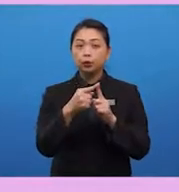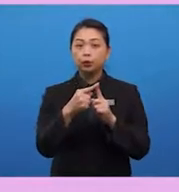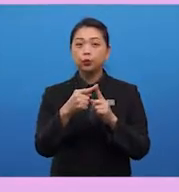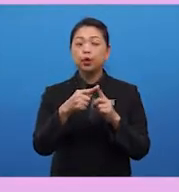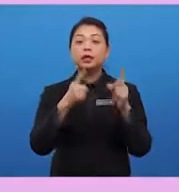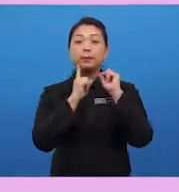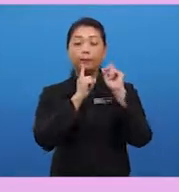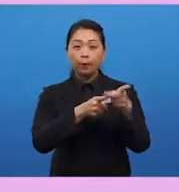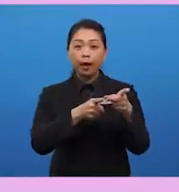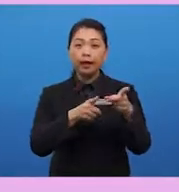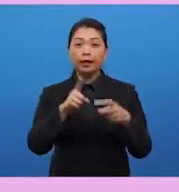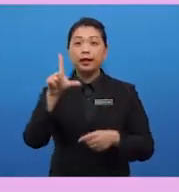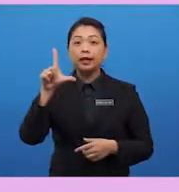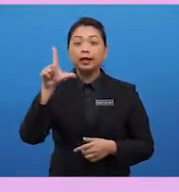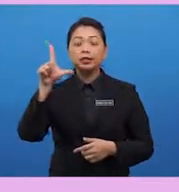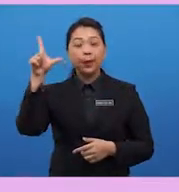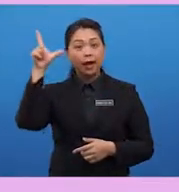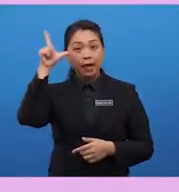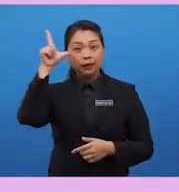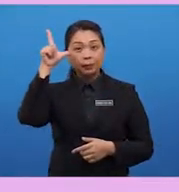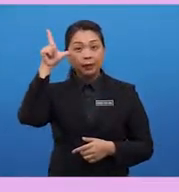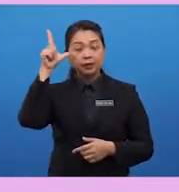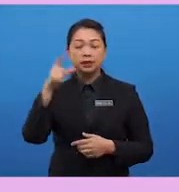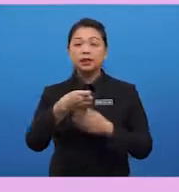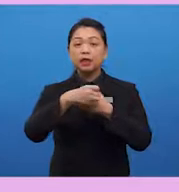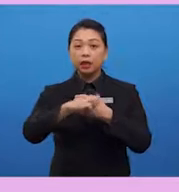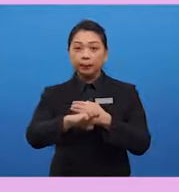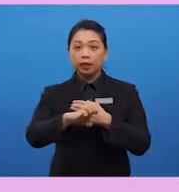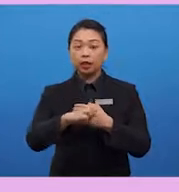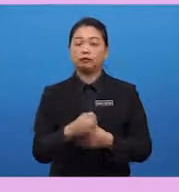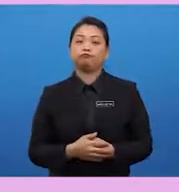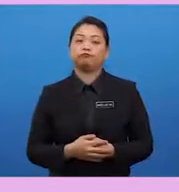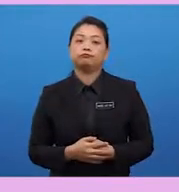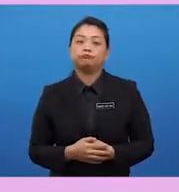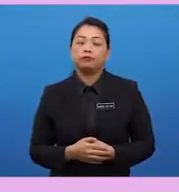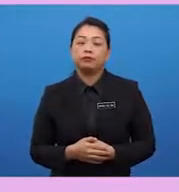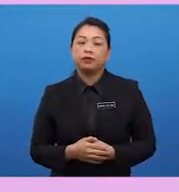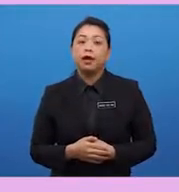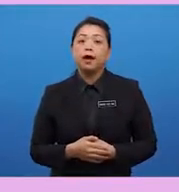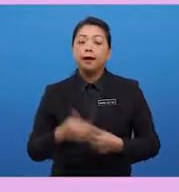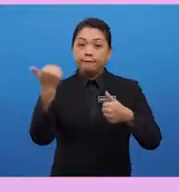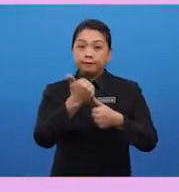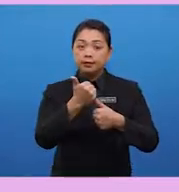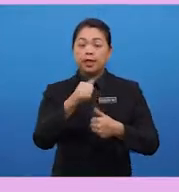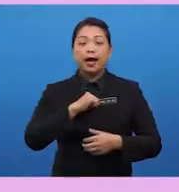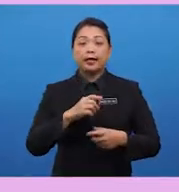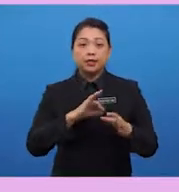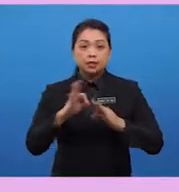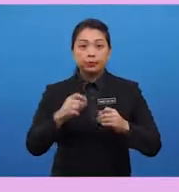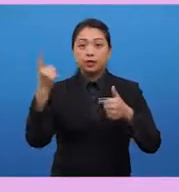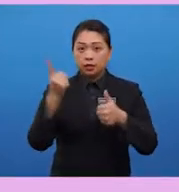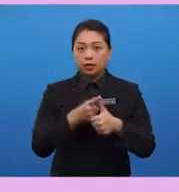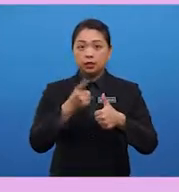email. Now, first, as I have explained earlier, you need to